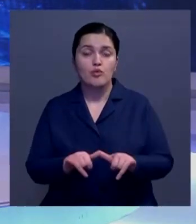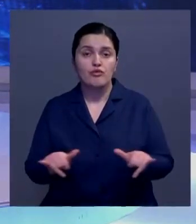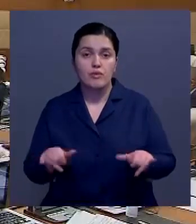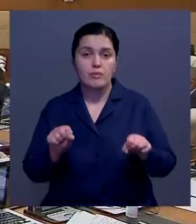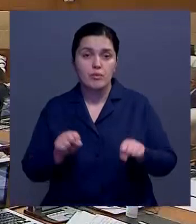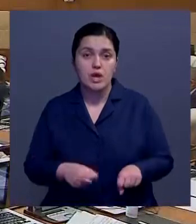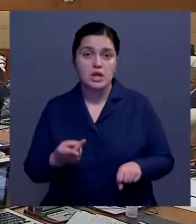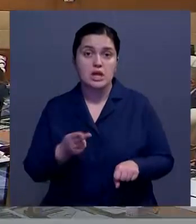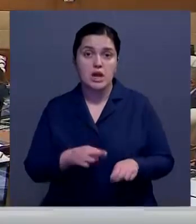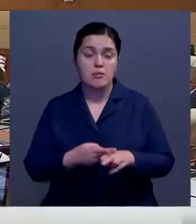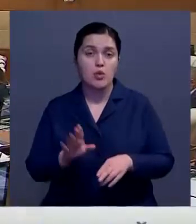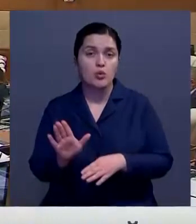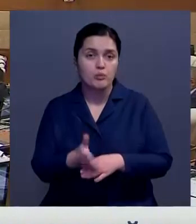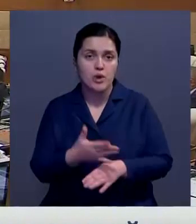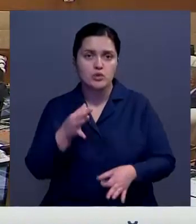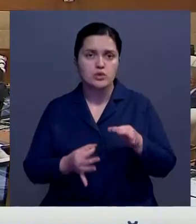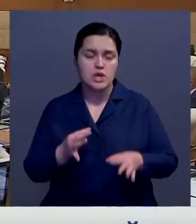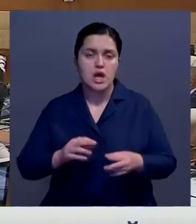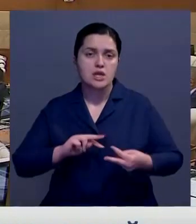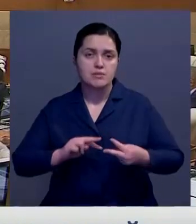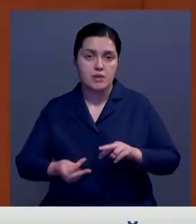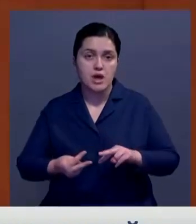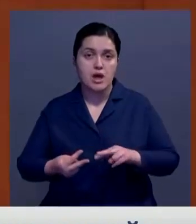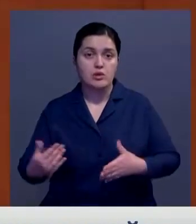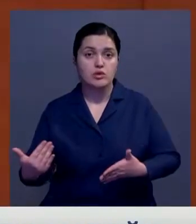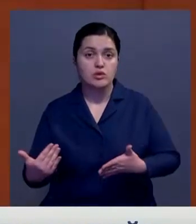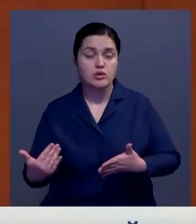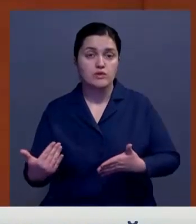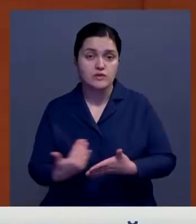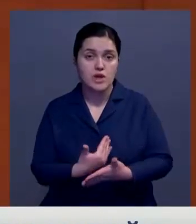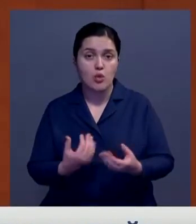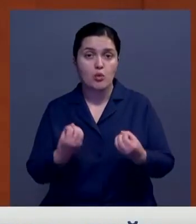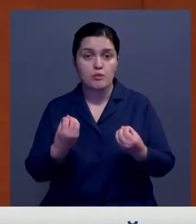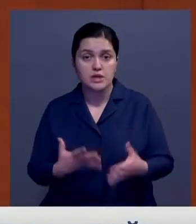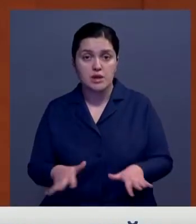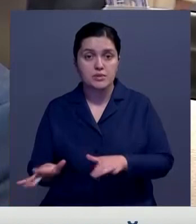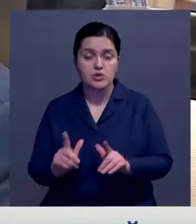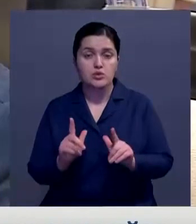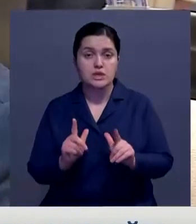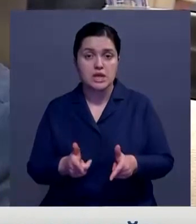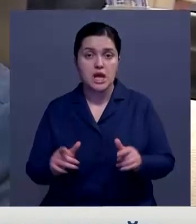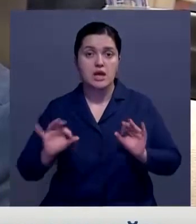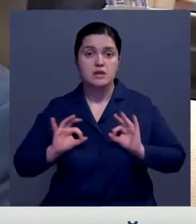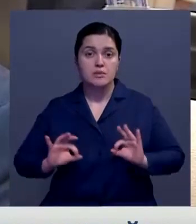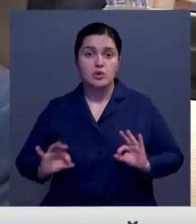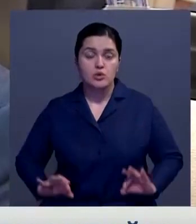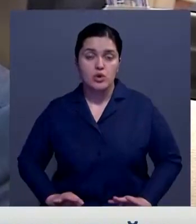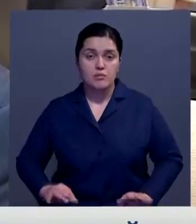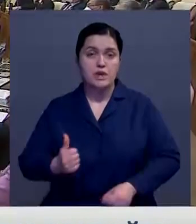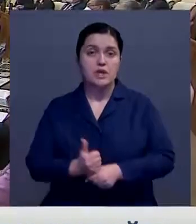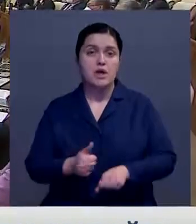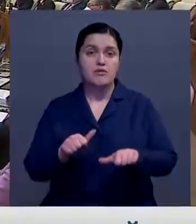увеличит возможности для отвода судьи. Кроме того, новшества упростят процедуру согласования с